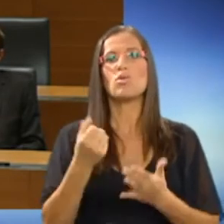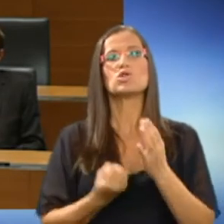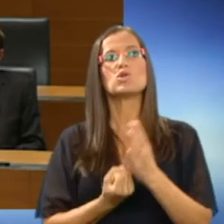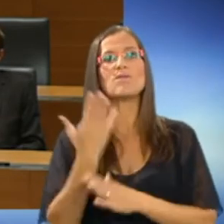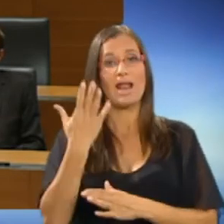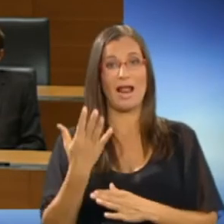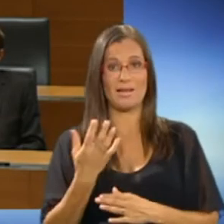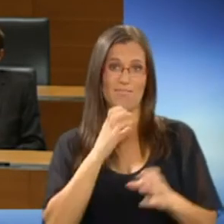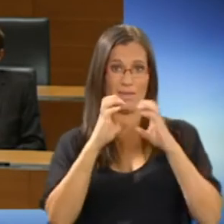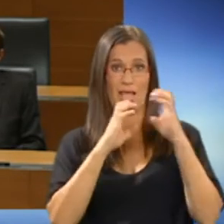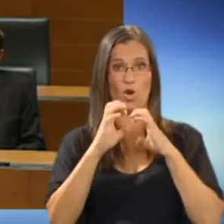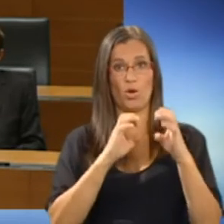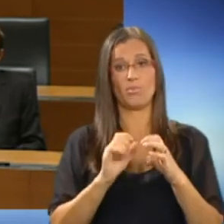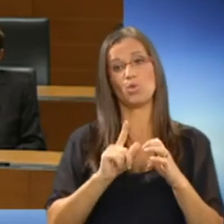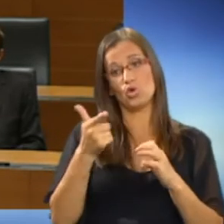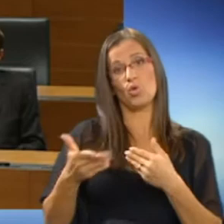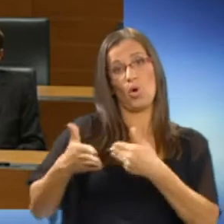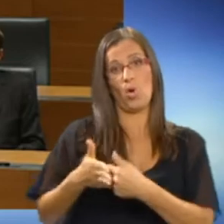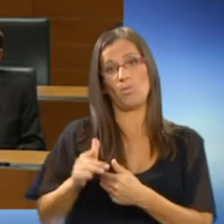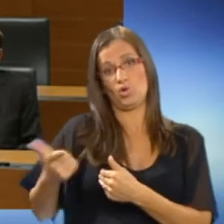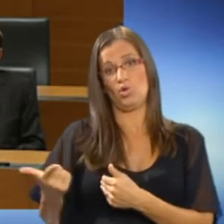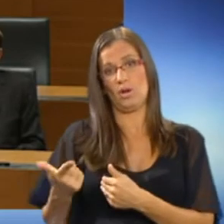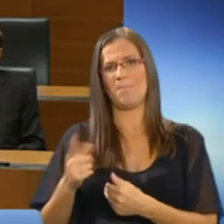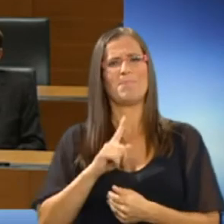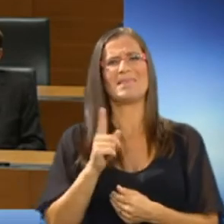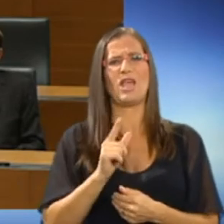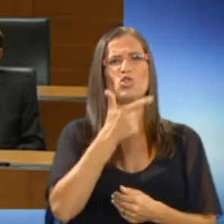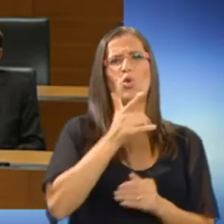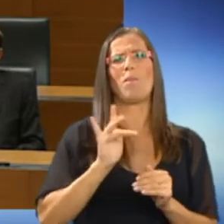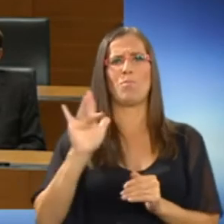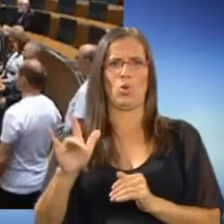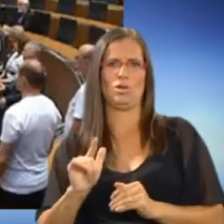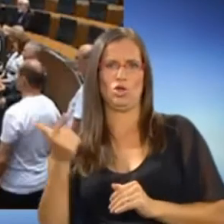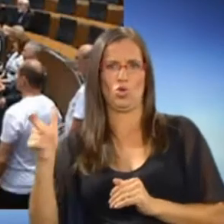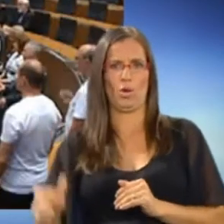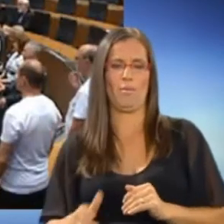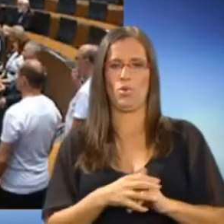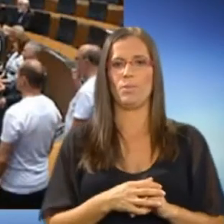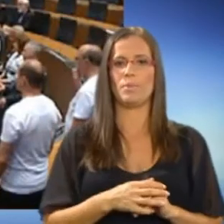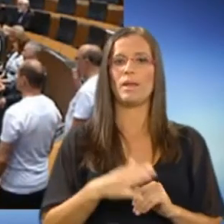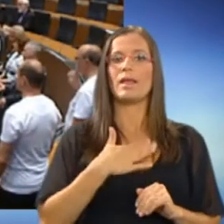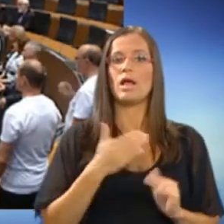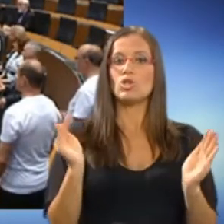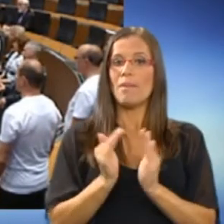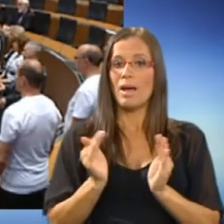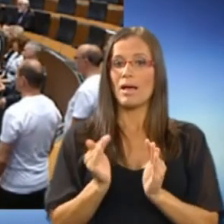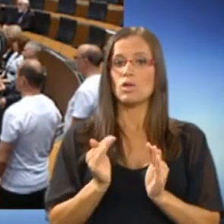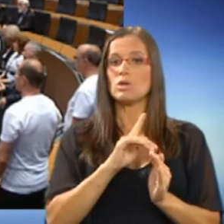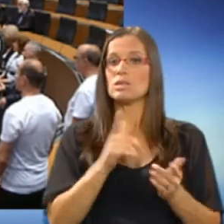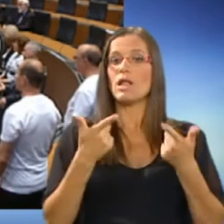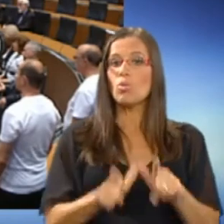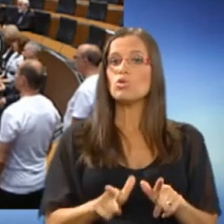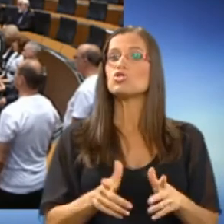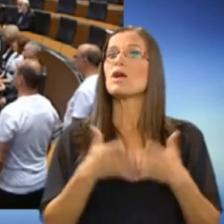ustvarjalnim dialogom, drug ob drugem in ne drug zopr drugega. Naša majhnost ne